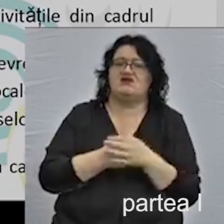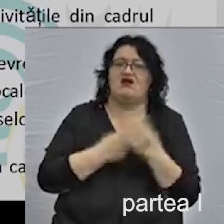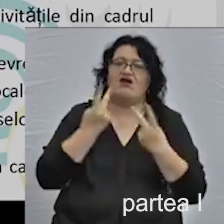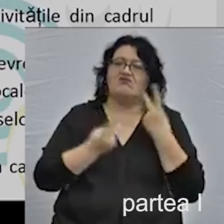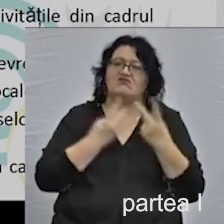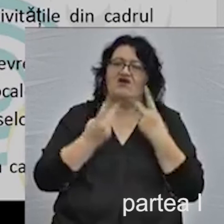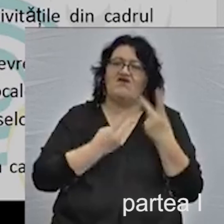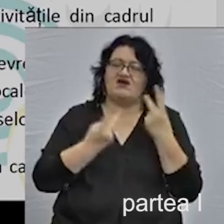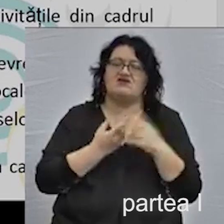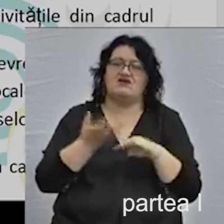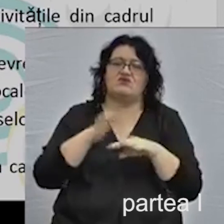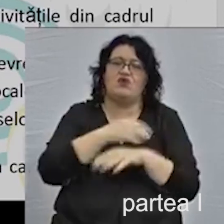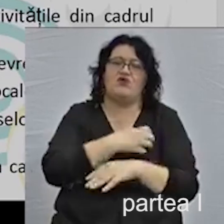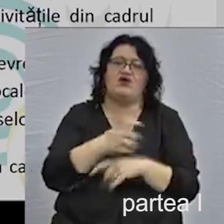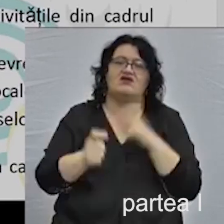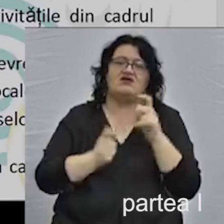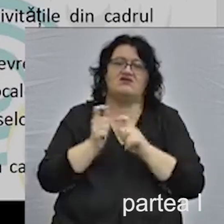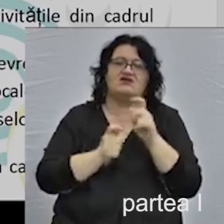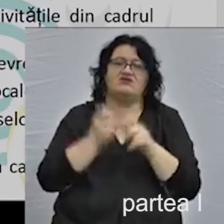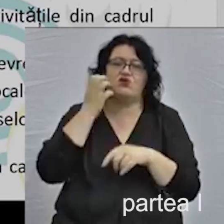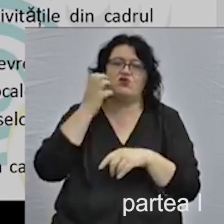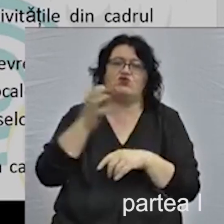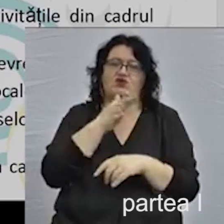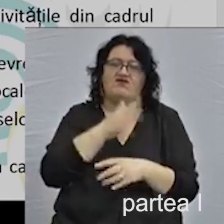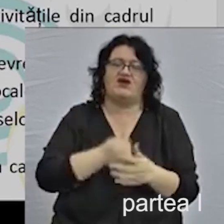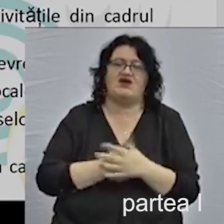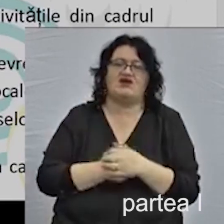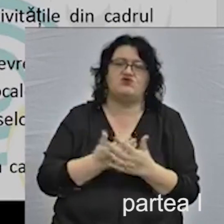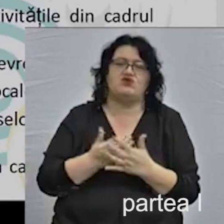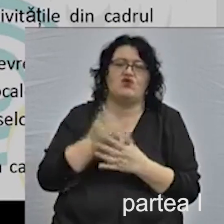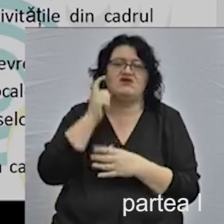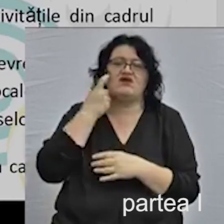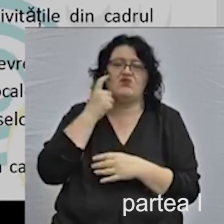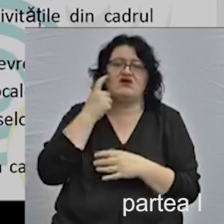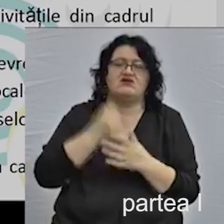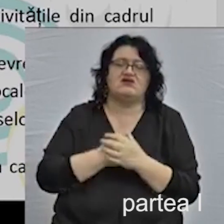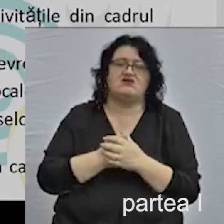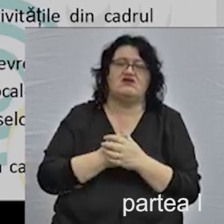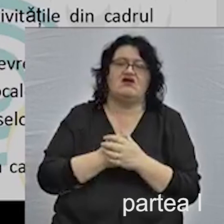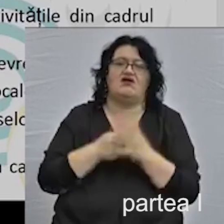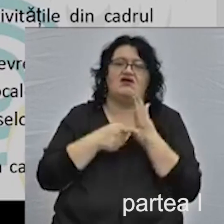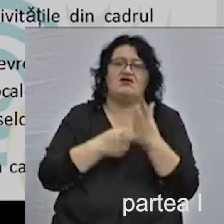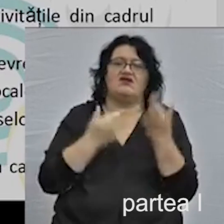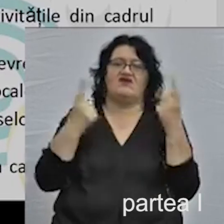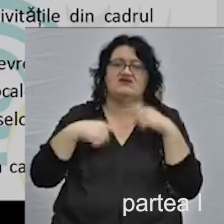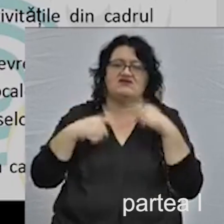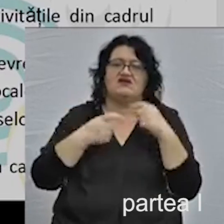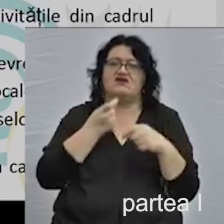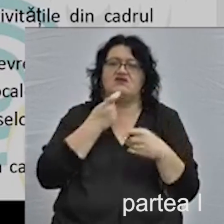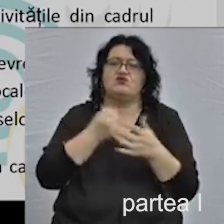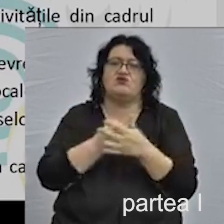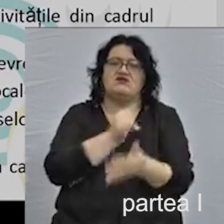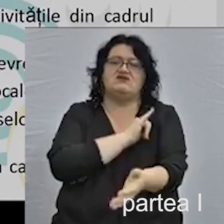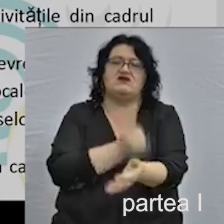viziune cât mai bogată asupra culturii evreiești. Și de aceea ne-am gândit la un circuit de câteva zile, Timișoara,